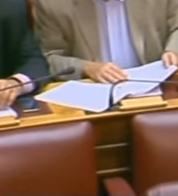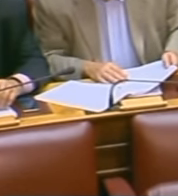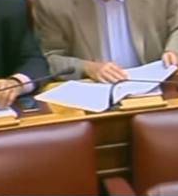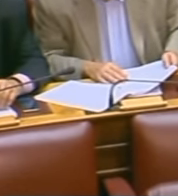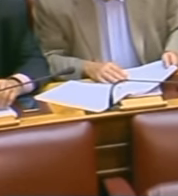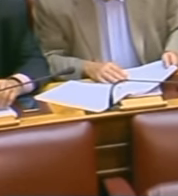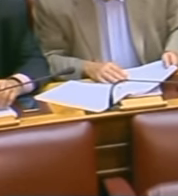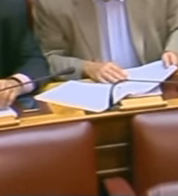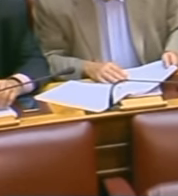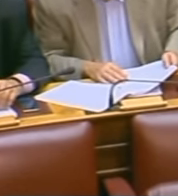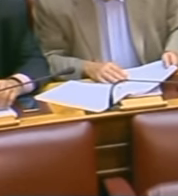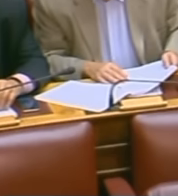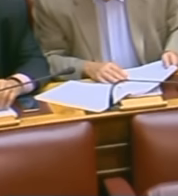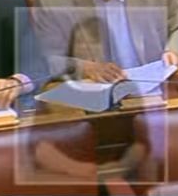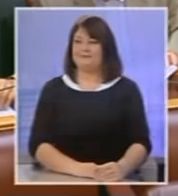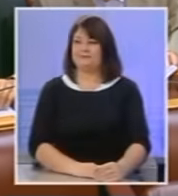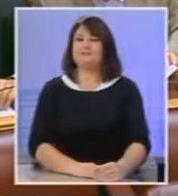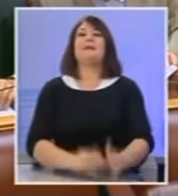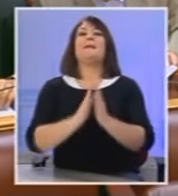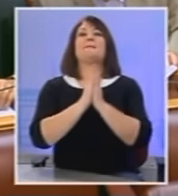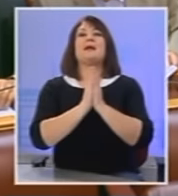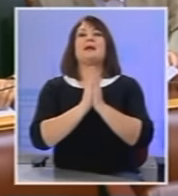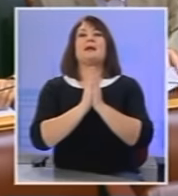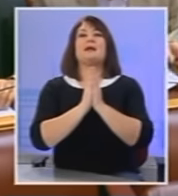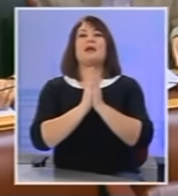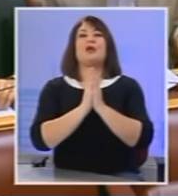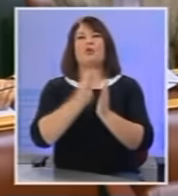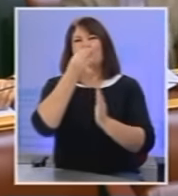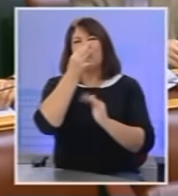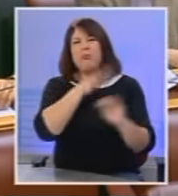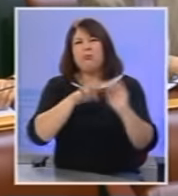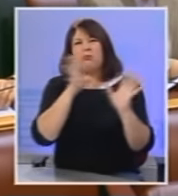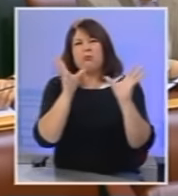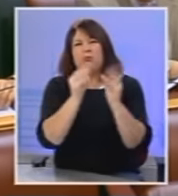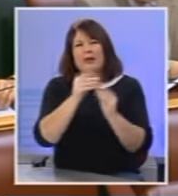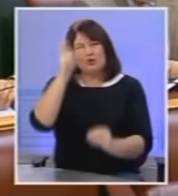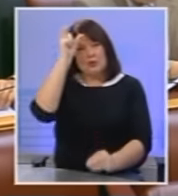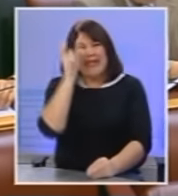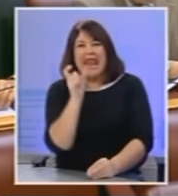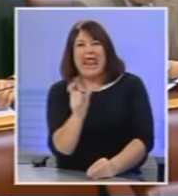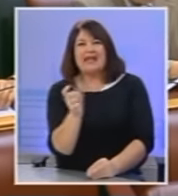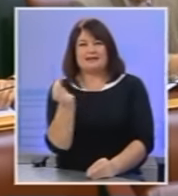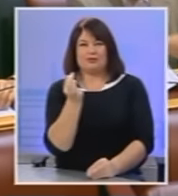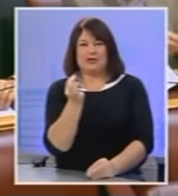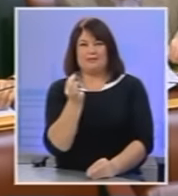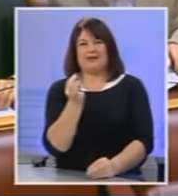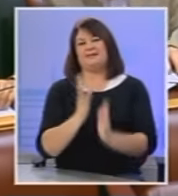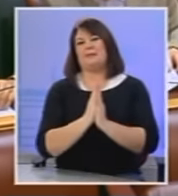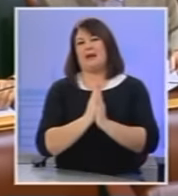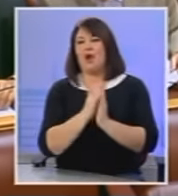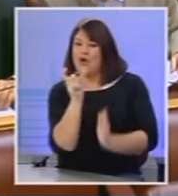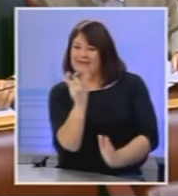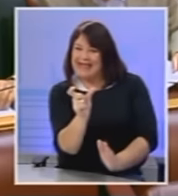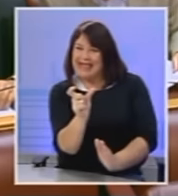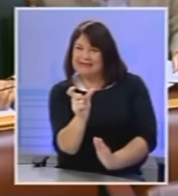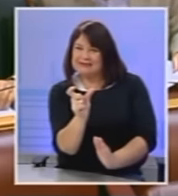πρακτικά αυτό που είπε ο προηγούμενος ο μελητής περί βρώμας Τουρκίας. Δεν έχουμε δικαίωμα να μιλάμε έτσι